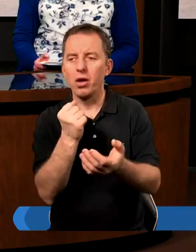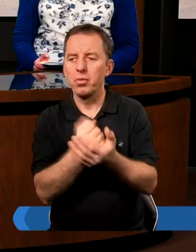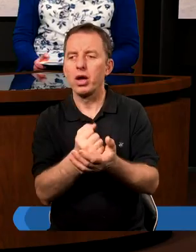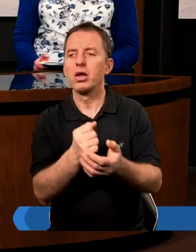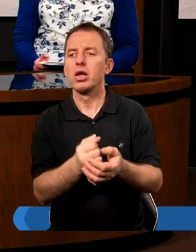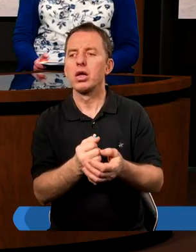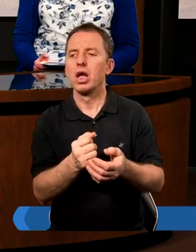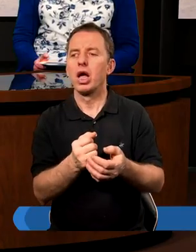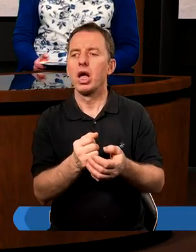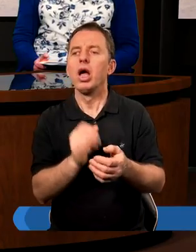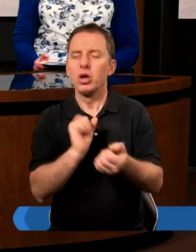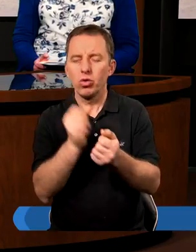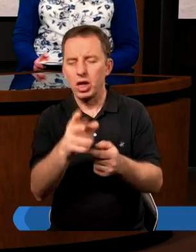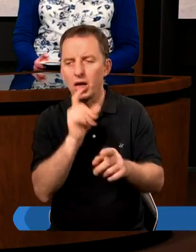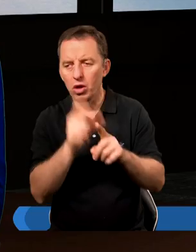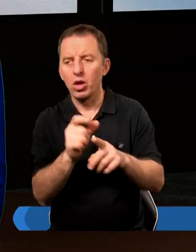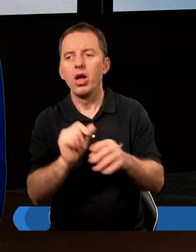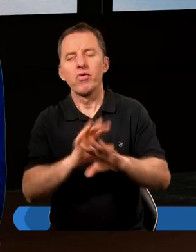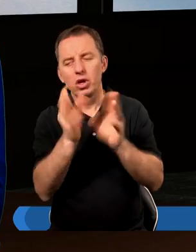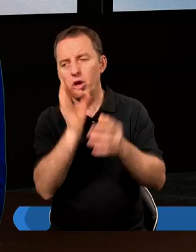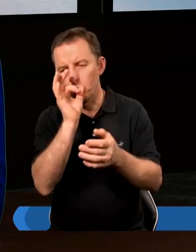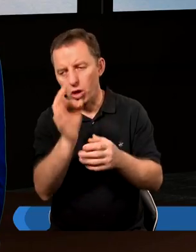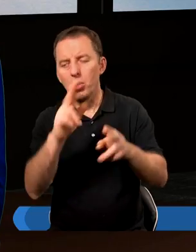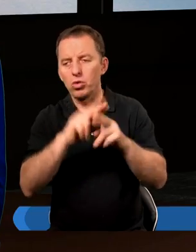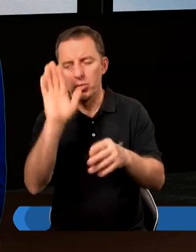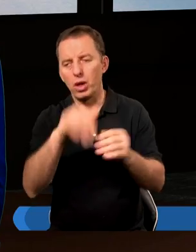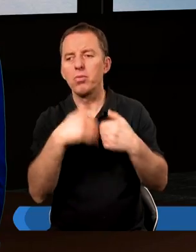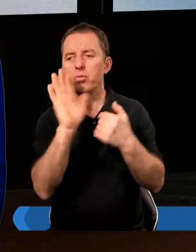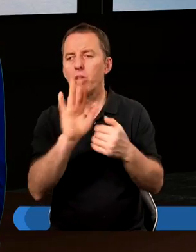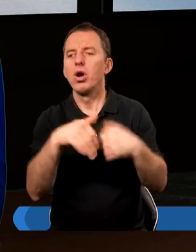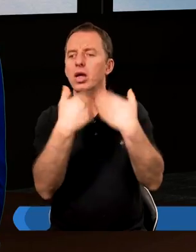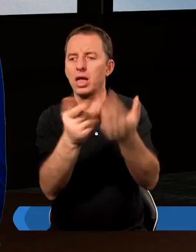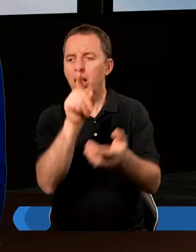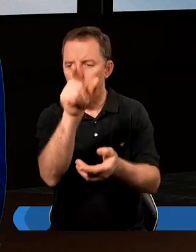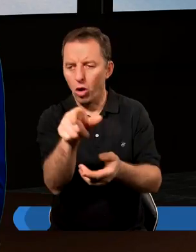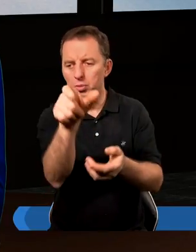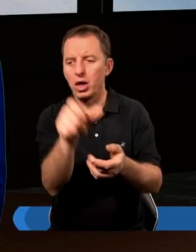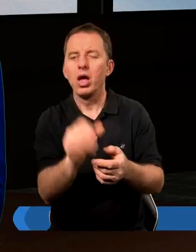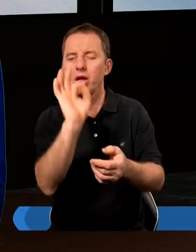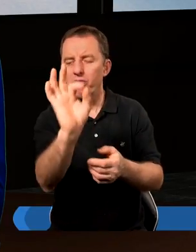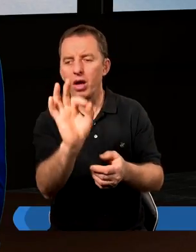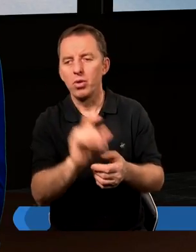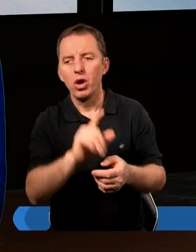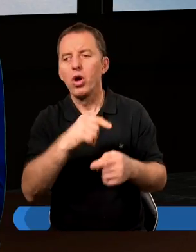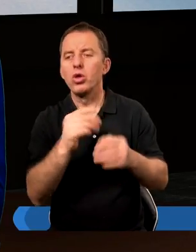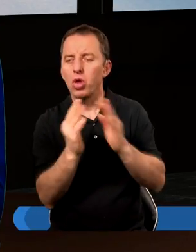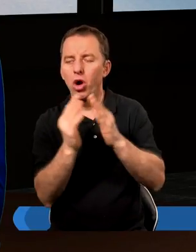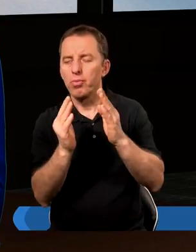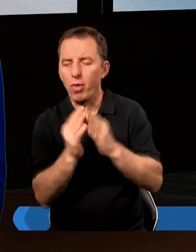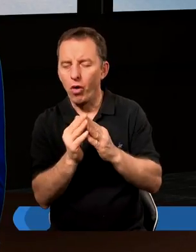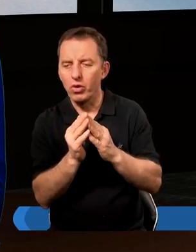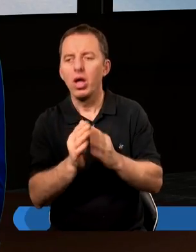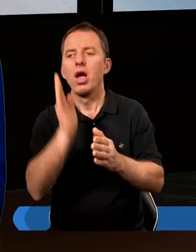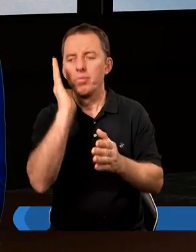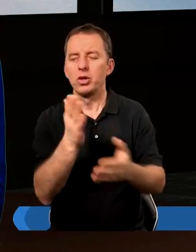Mojżeszowej są takie słowa. Z wszelkiego dobra, które Pan Bóg Twój da Tobie i Twemu domowi